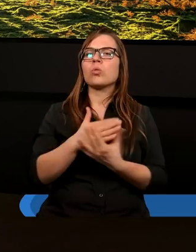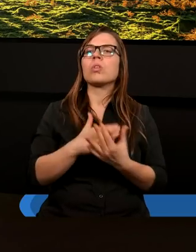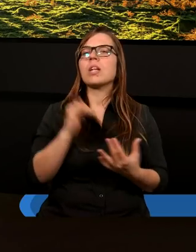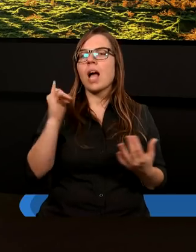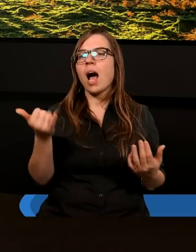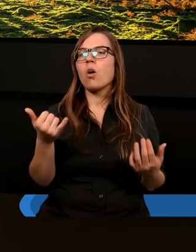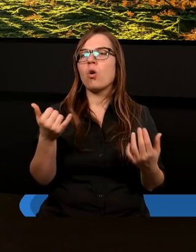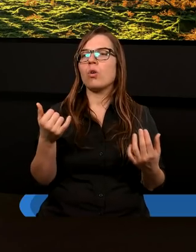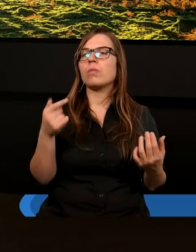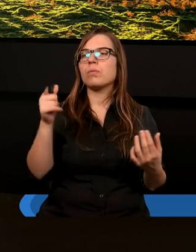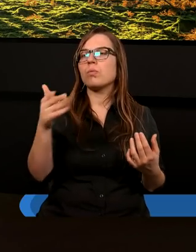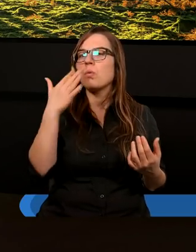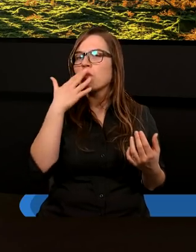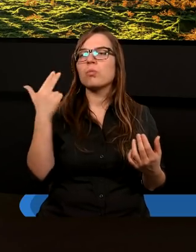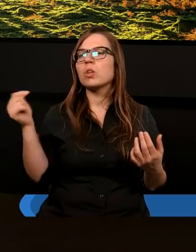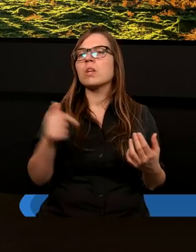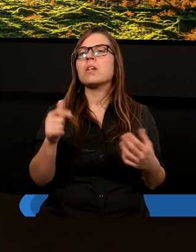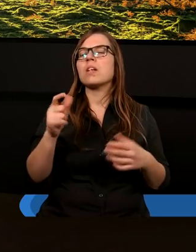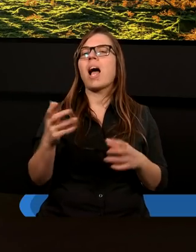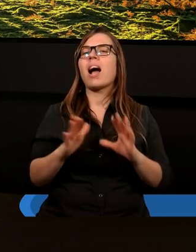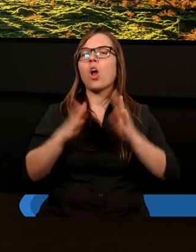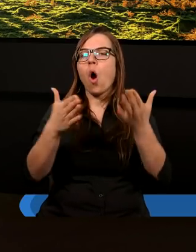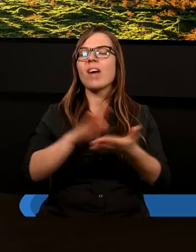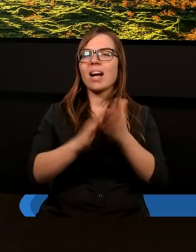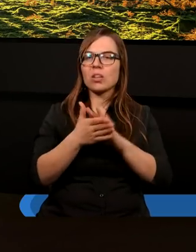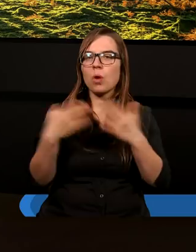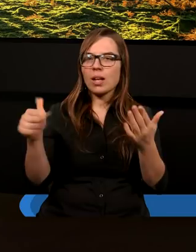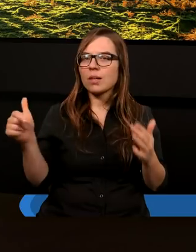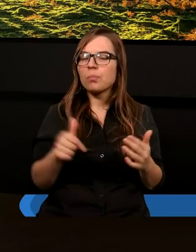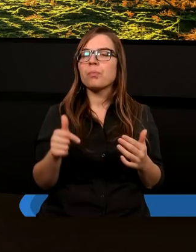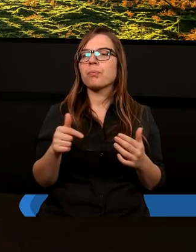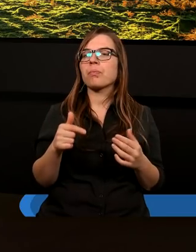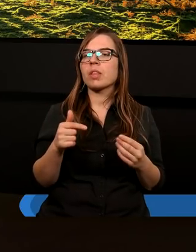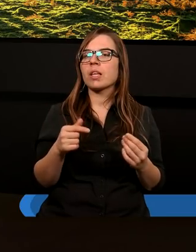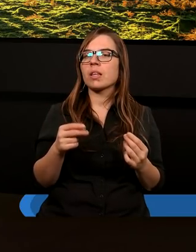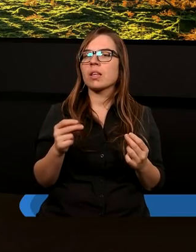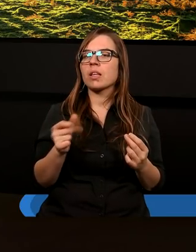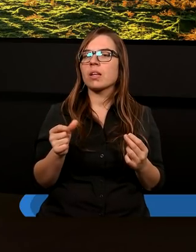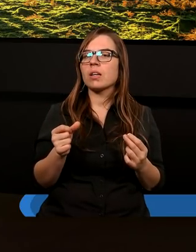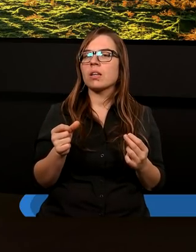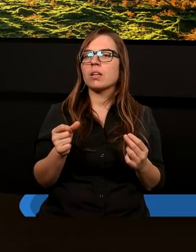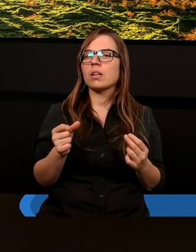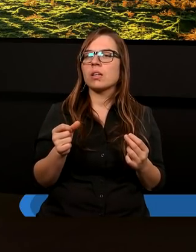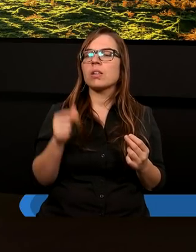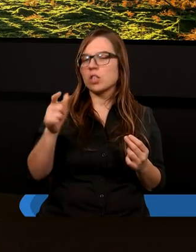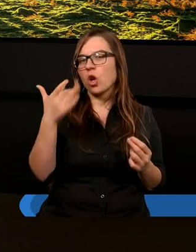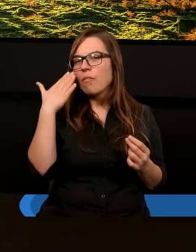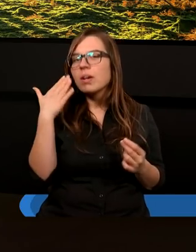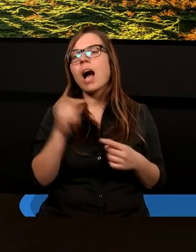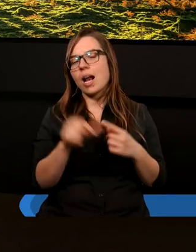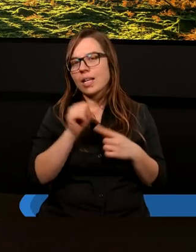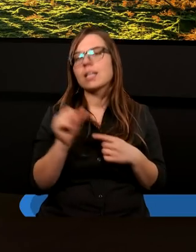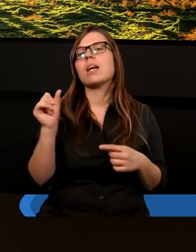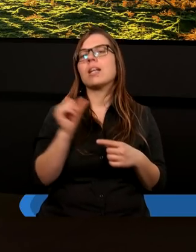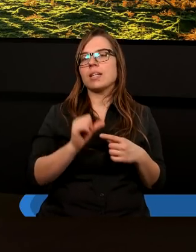kapłan. On tam nie musi składać już ofiary, ten cel jest troszkę inny. Może jeszcze to dopowiemy, ale